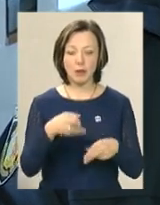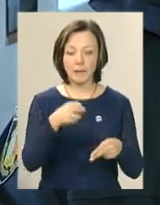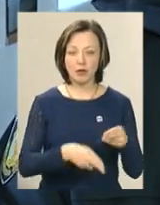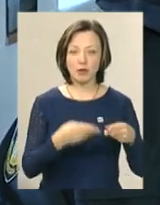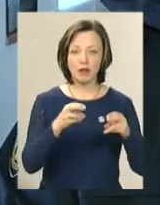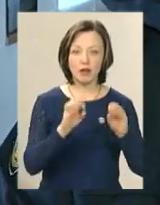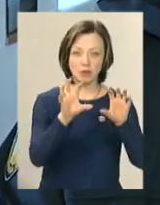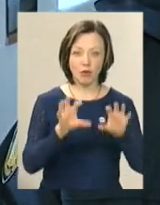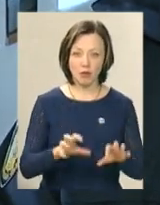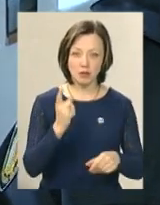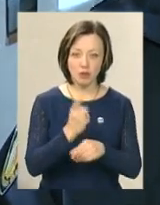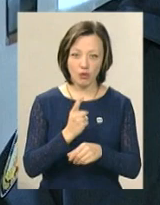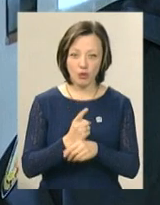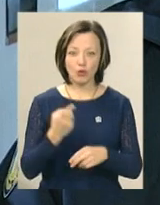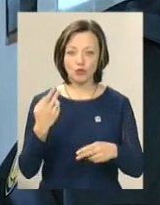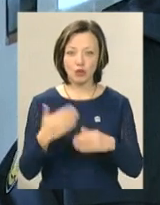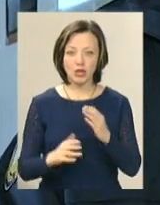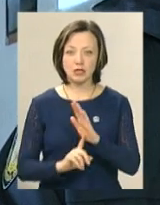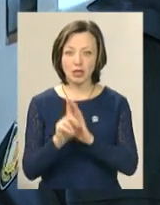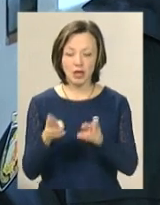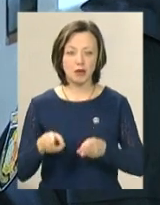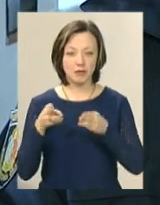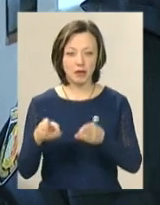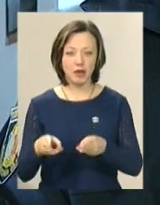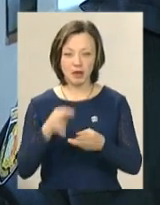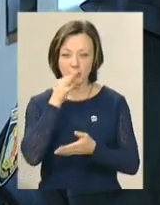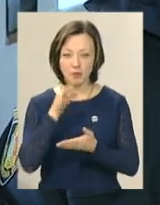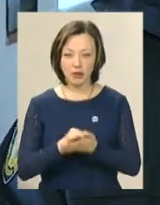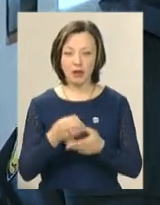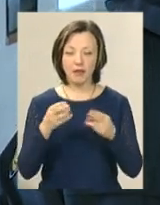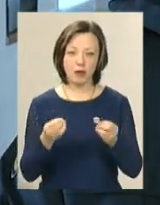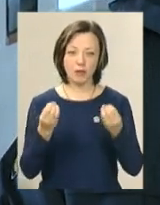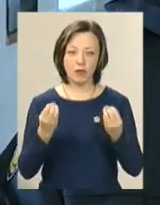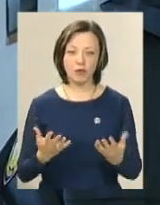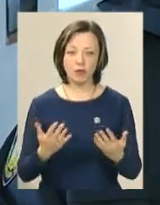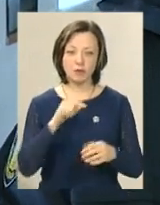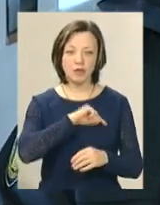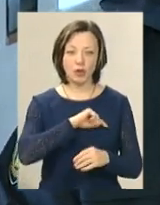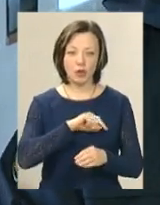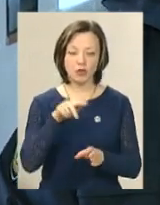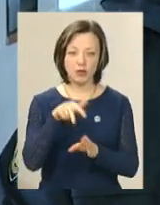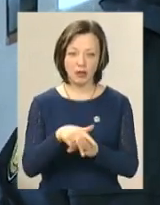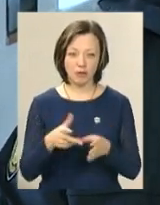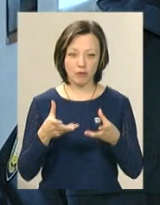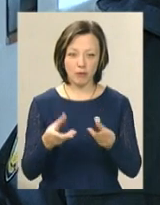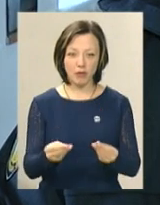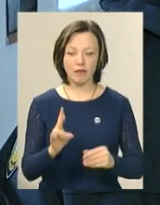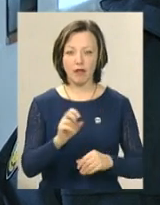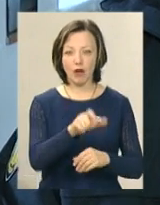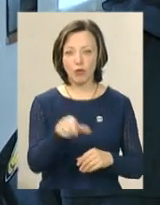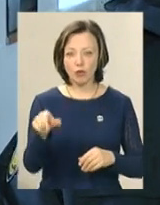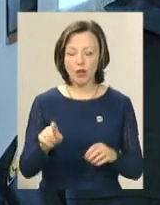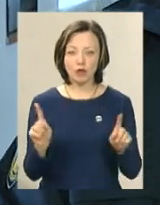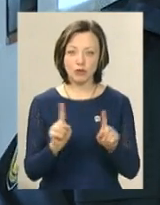де є законом заборонено, де вже настає кримінальна відповідальність, а де є просто психологічний вплив на людей з